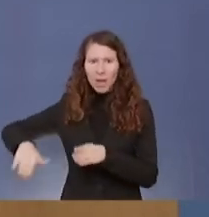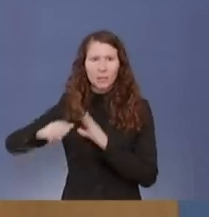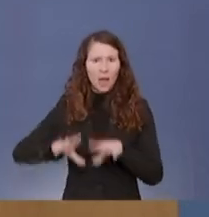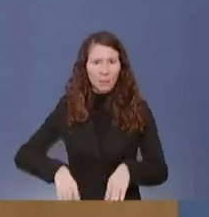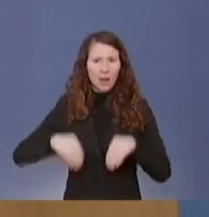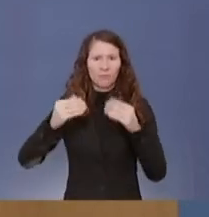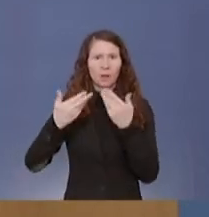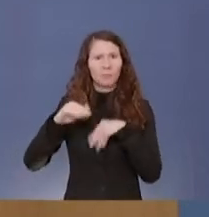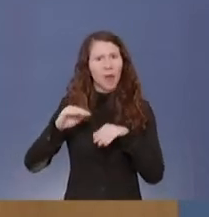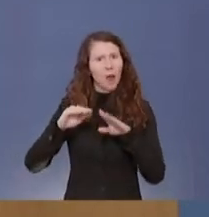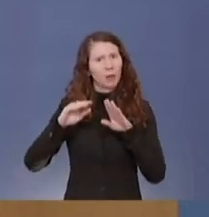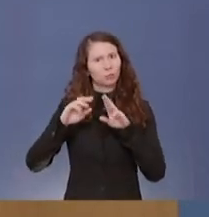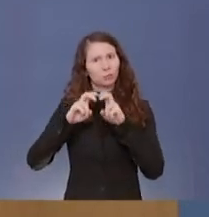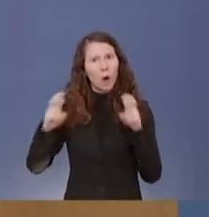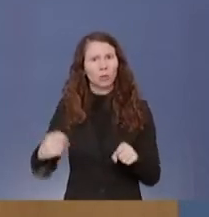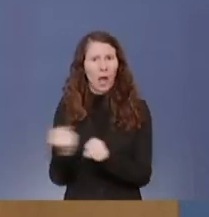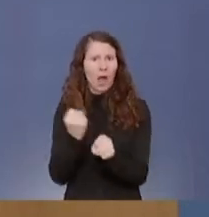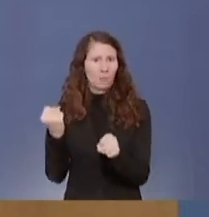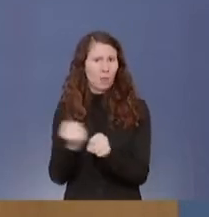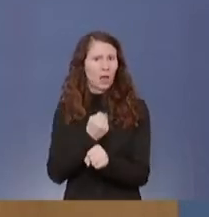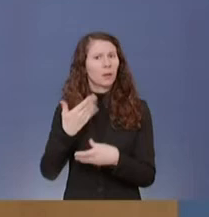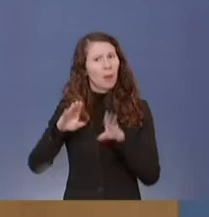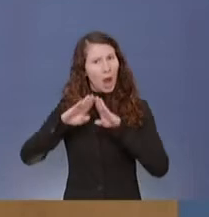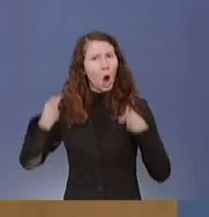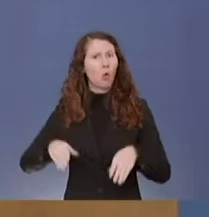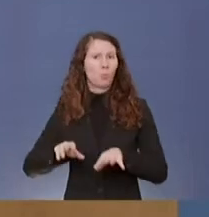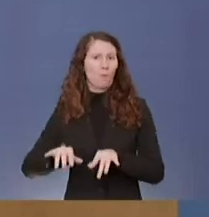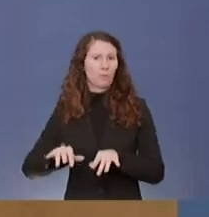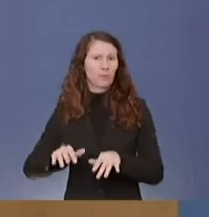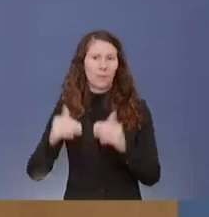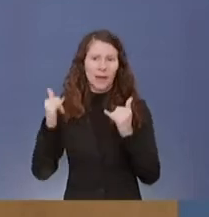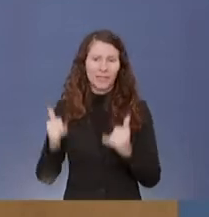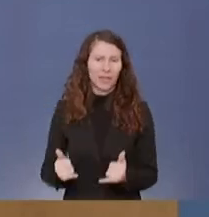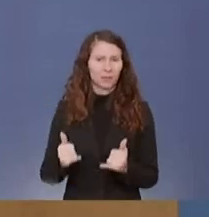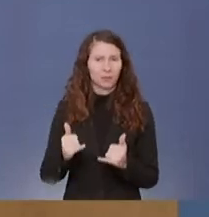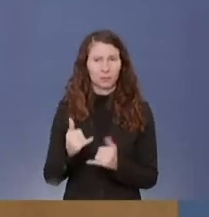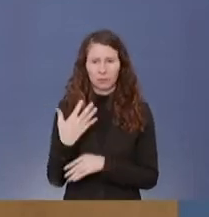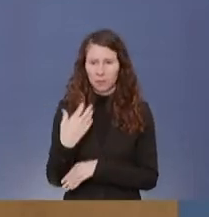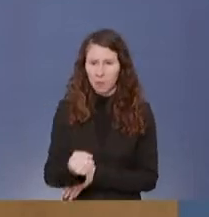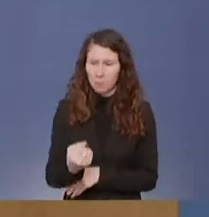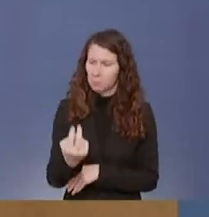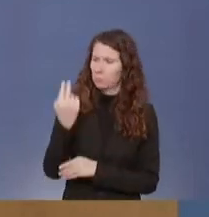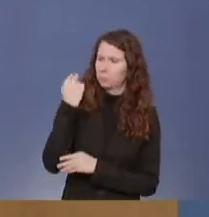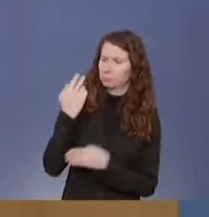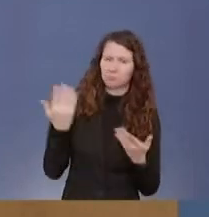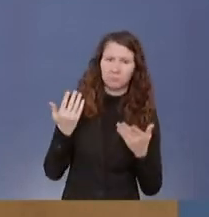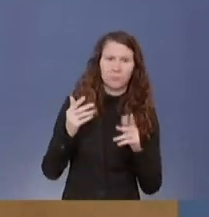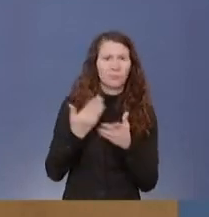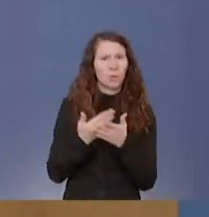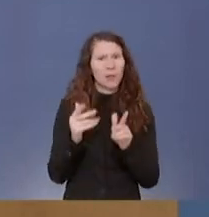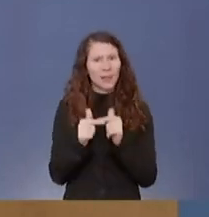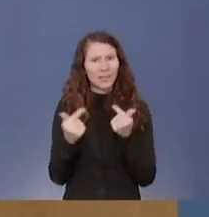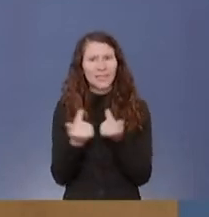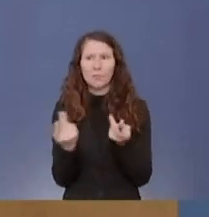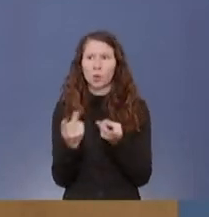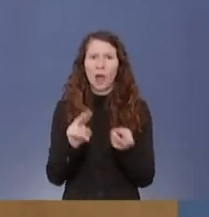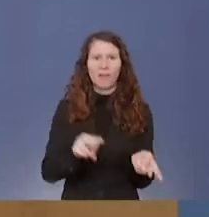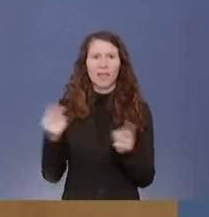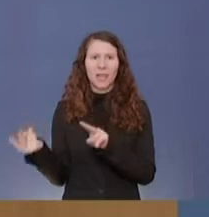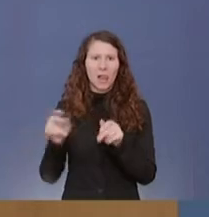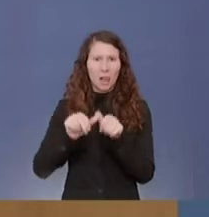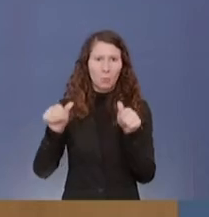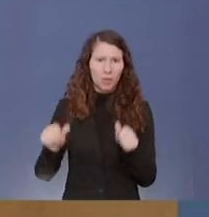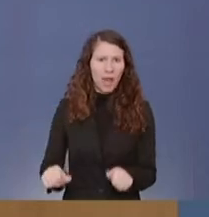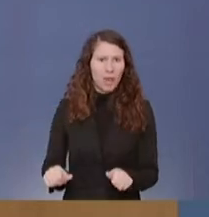Homeoffice-Nutzung gegeben. Und jetzt ist man eben zu dem Ergebnis gekommen, dass man in Teammodellen oder in Wechselmodellen arbeiten